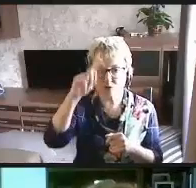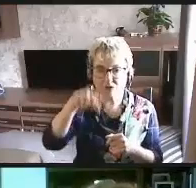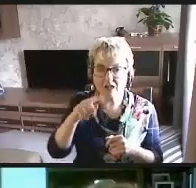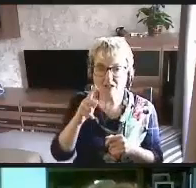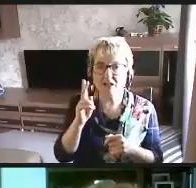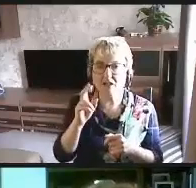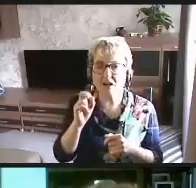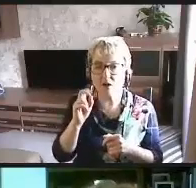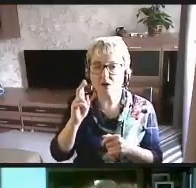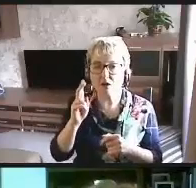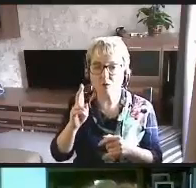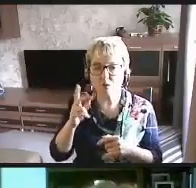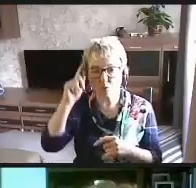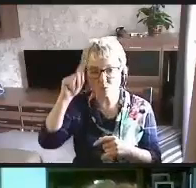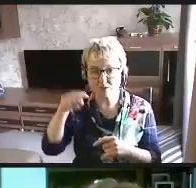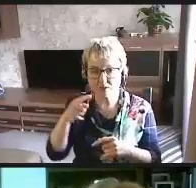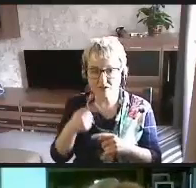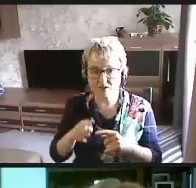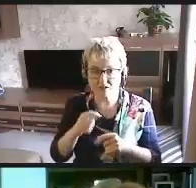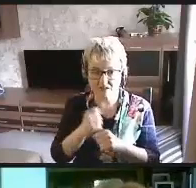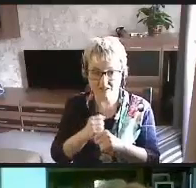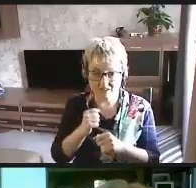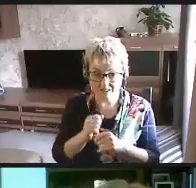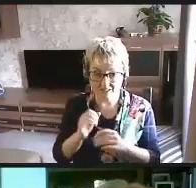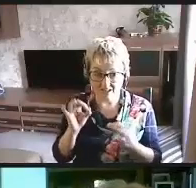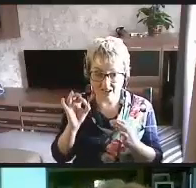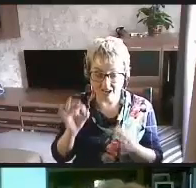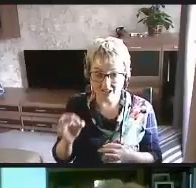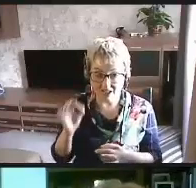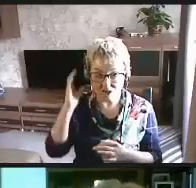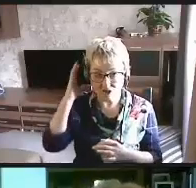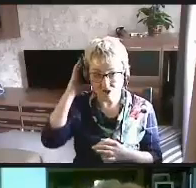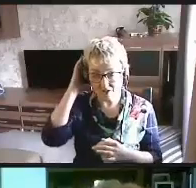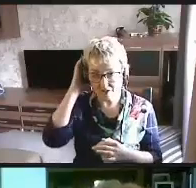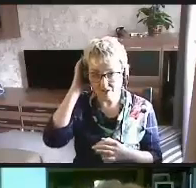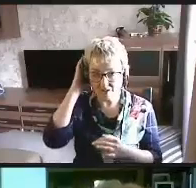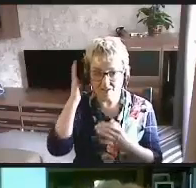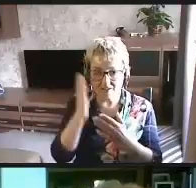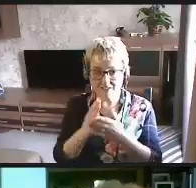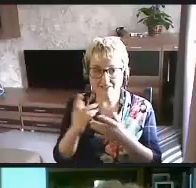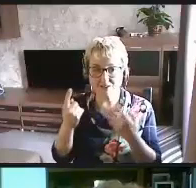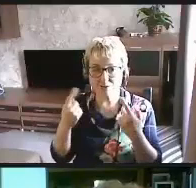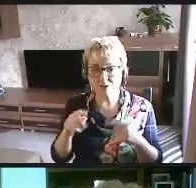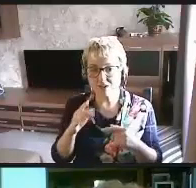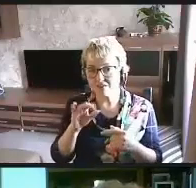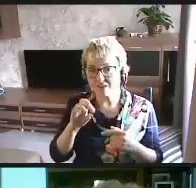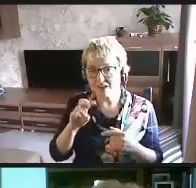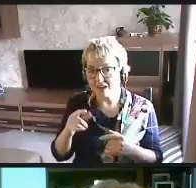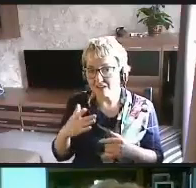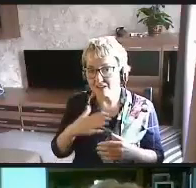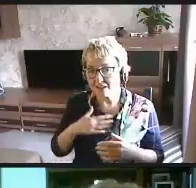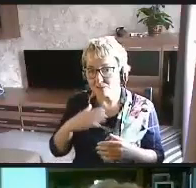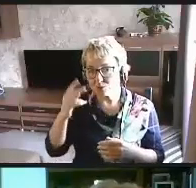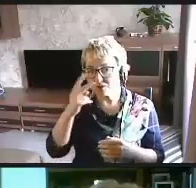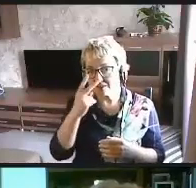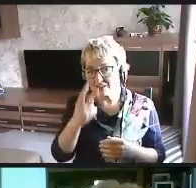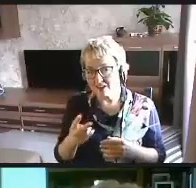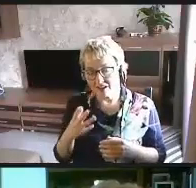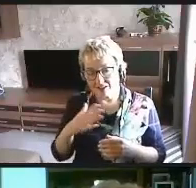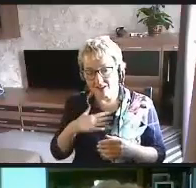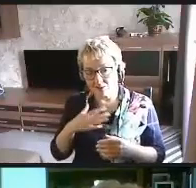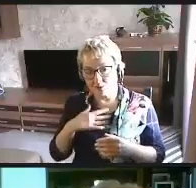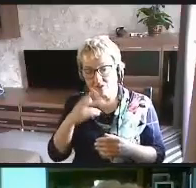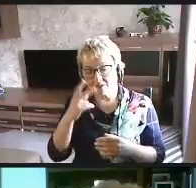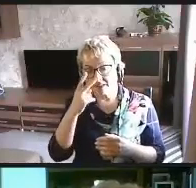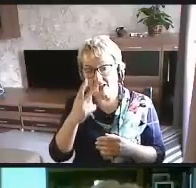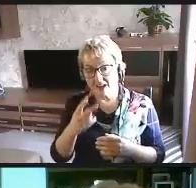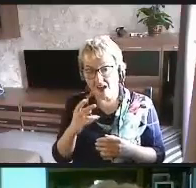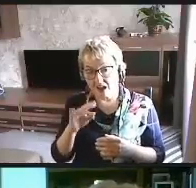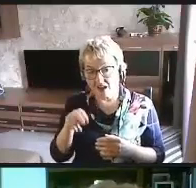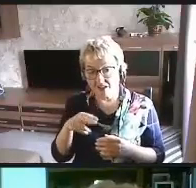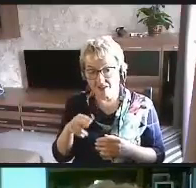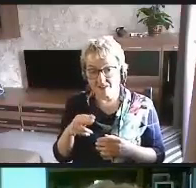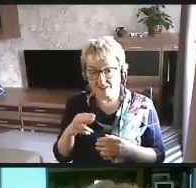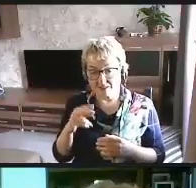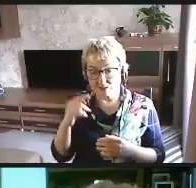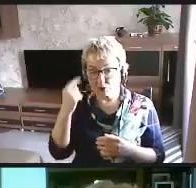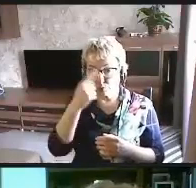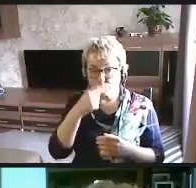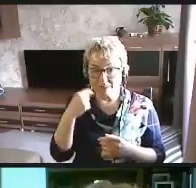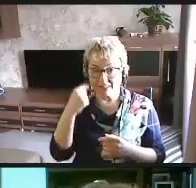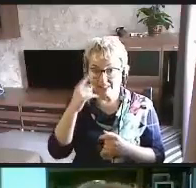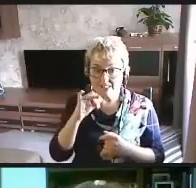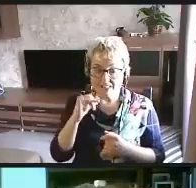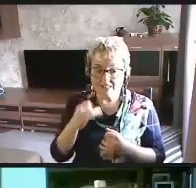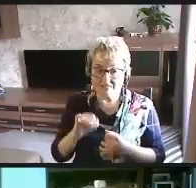умеют, как это вот делать. Конечно, есть и другие варианты. На мой взгляд, на мой взгляд, субъективный,